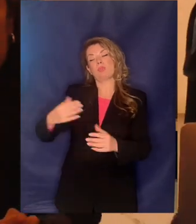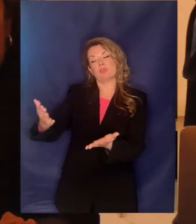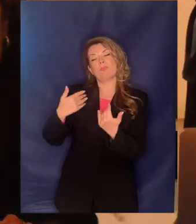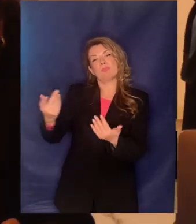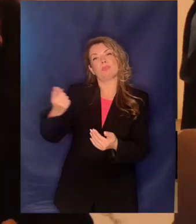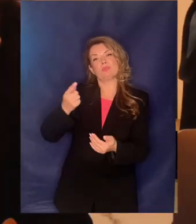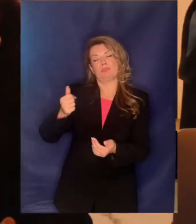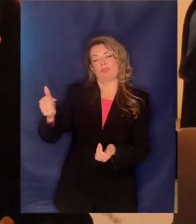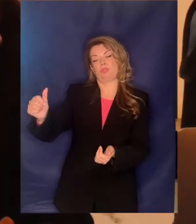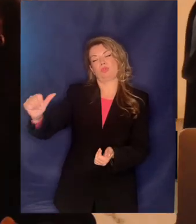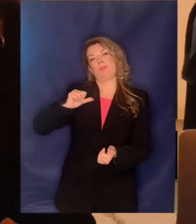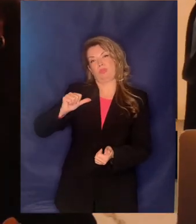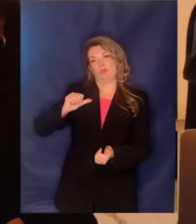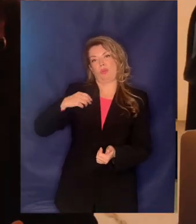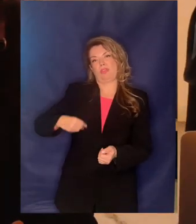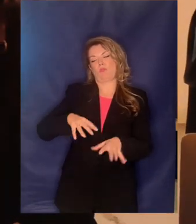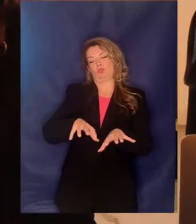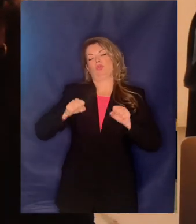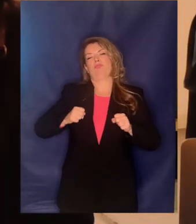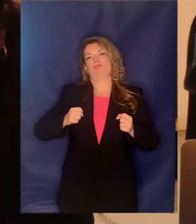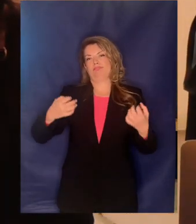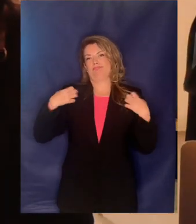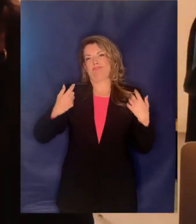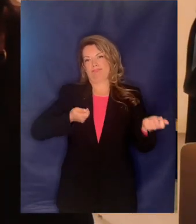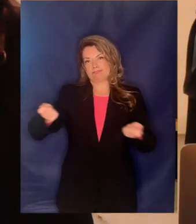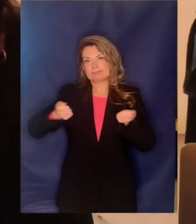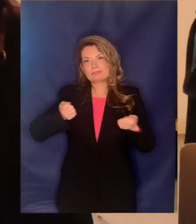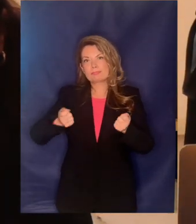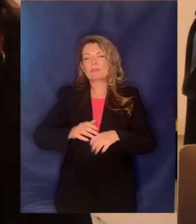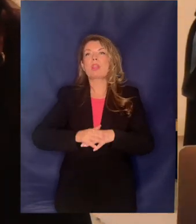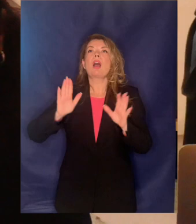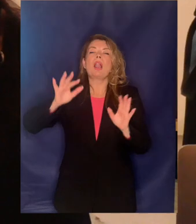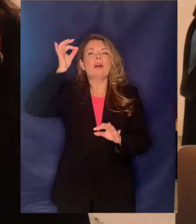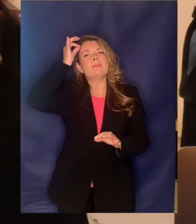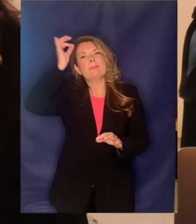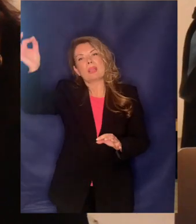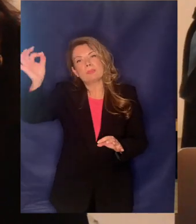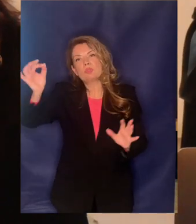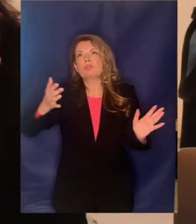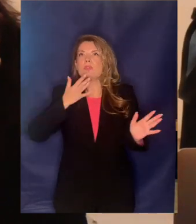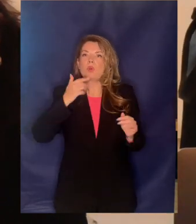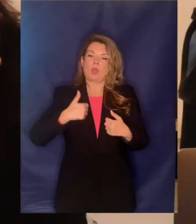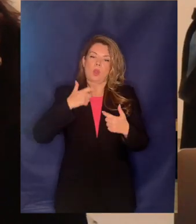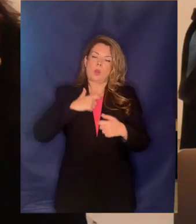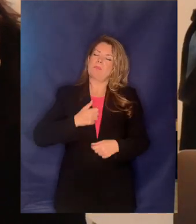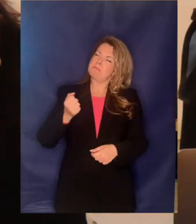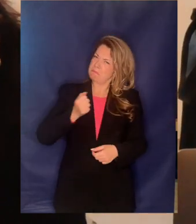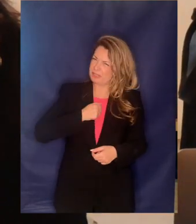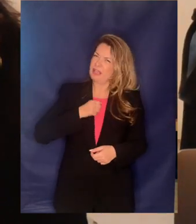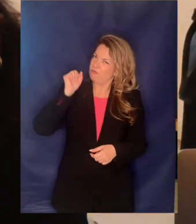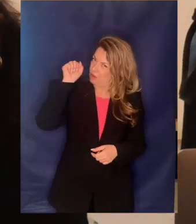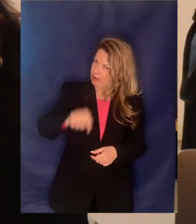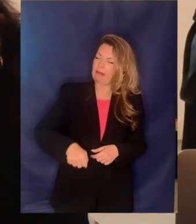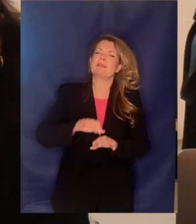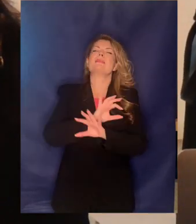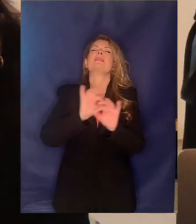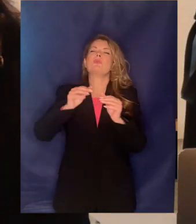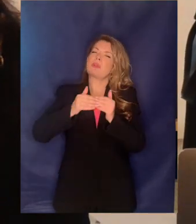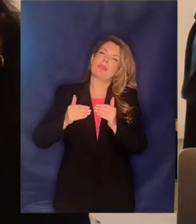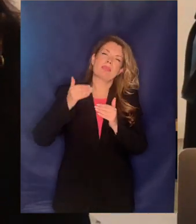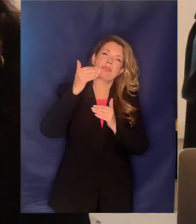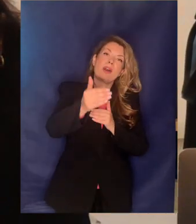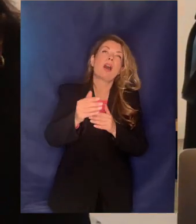όμως θέλω να τονίσω κάτι υπάρχει περίπτωση και εγώ είμαι και βέβαιος ότι θα συνδυαυτώ ότι με μια